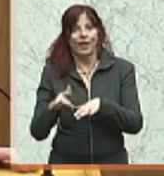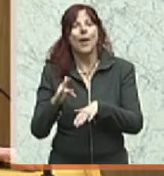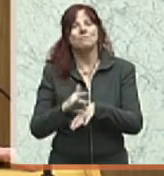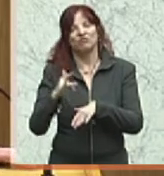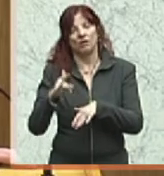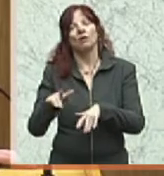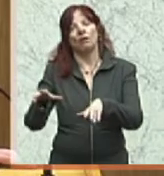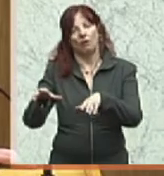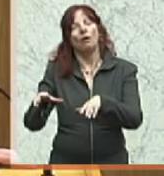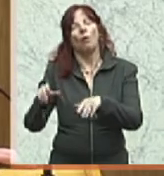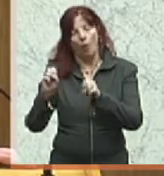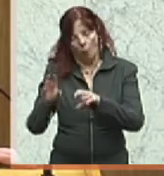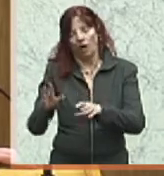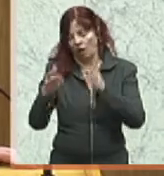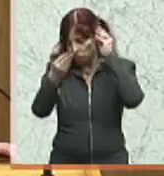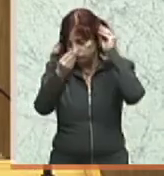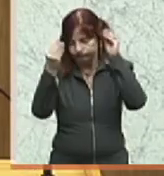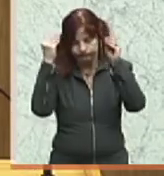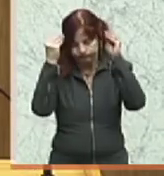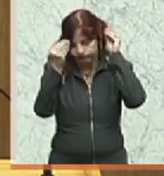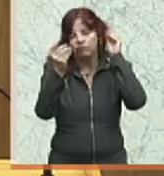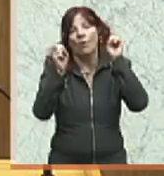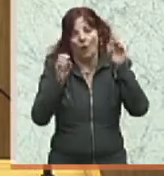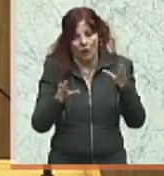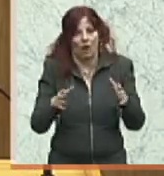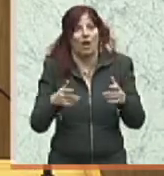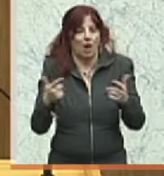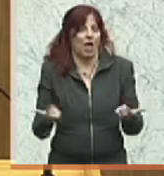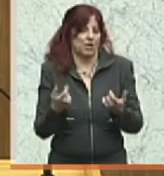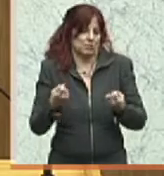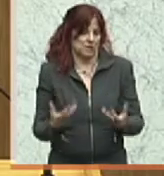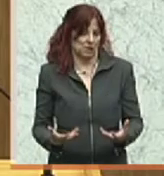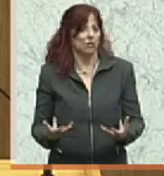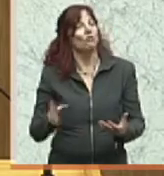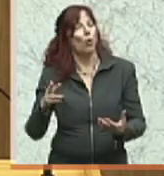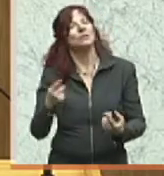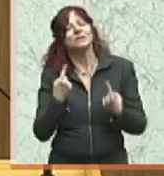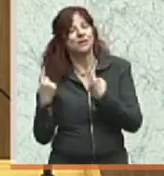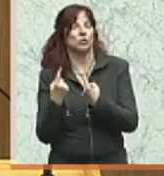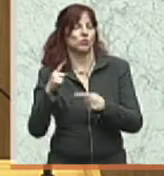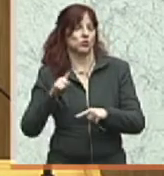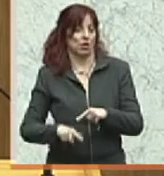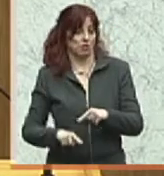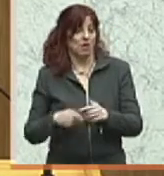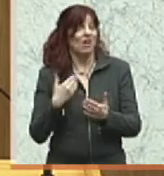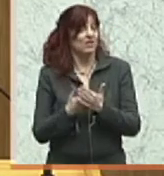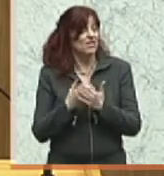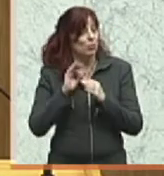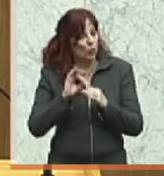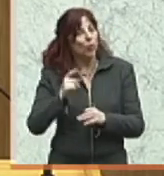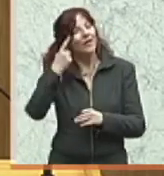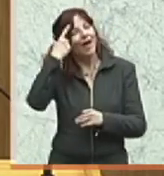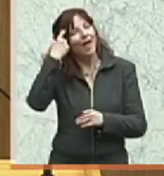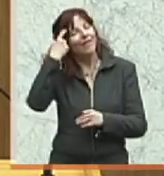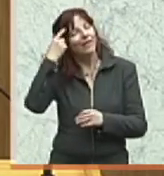Von daher tun wir gut daran, heute uns auch daran zu erinnern. Und es ist keine Geschichtsklitterung,